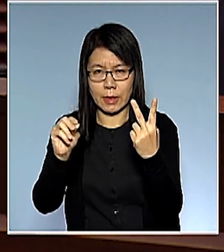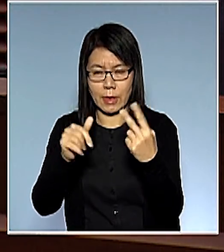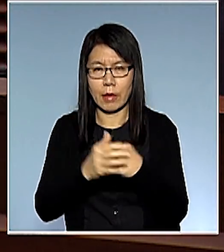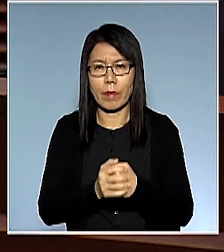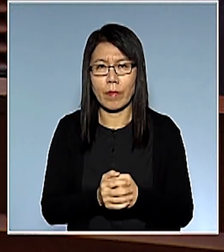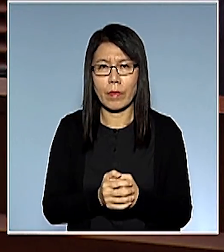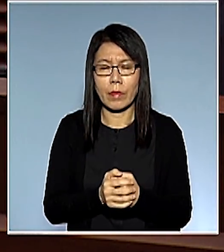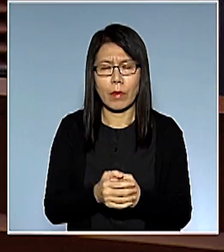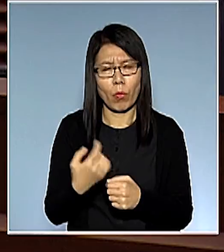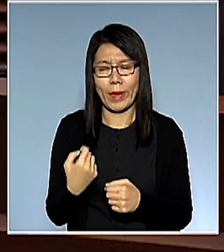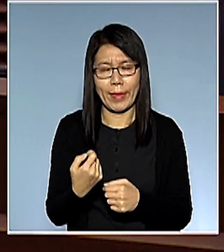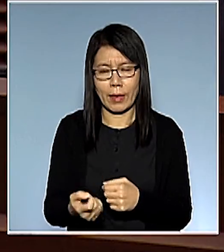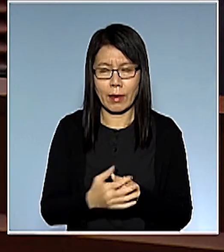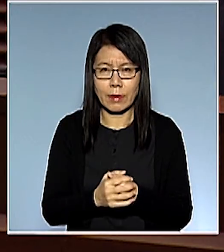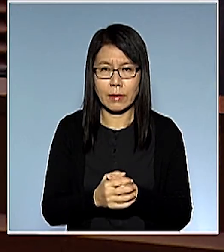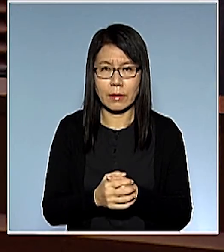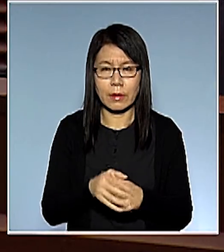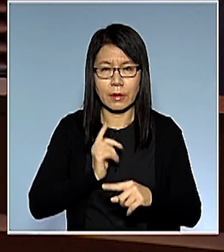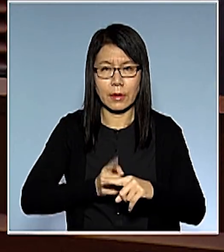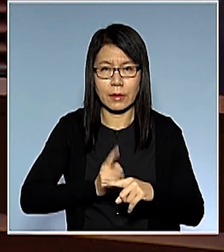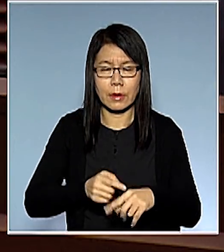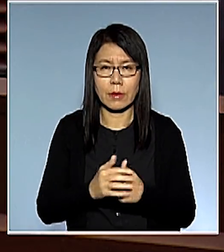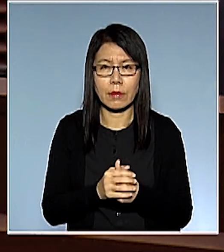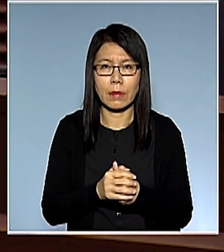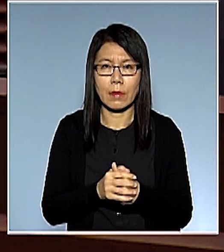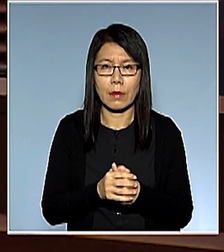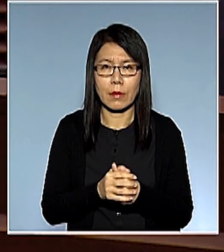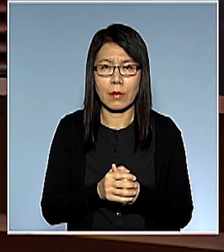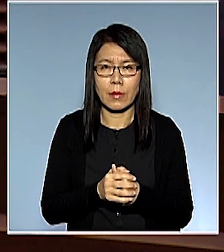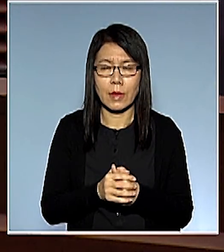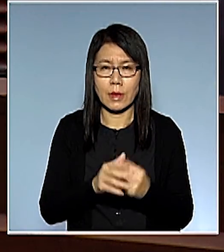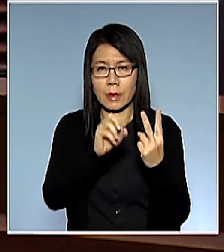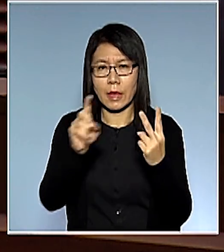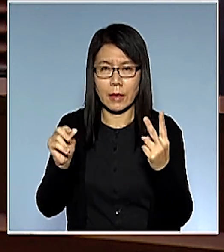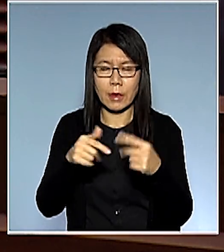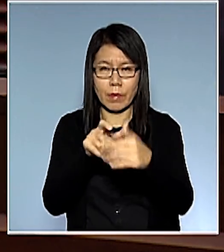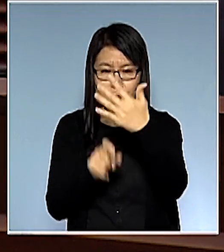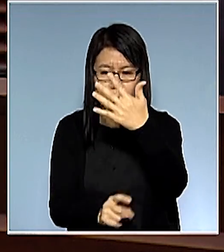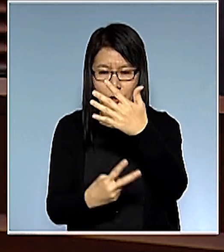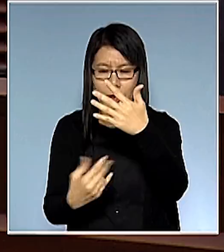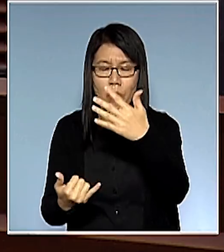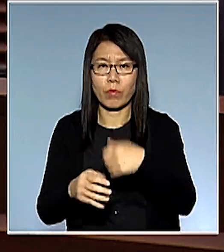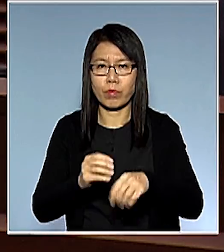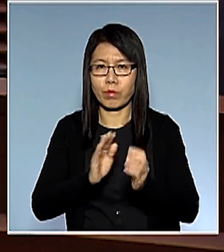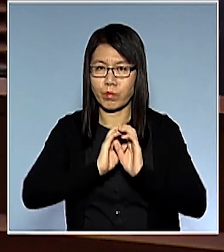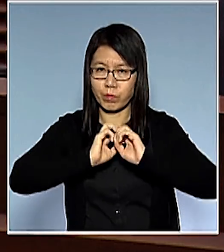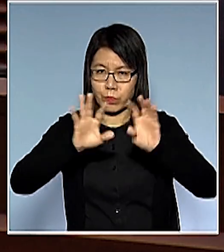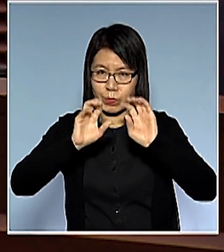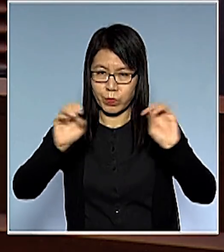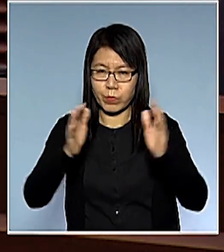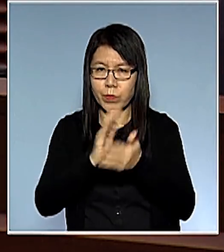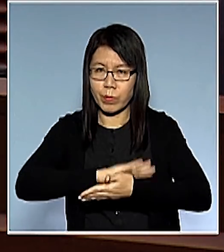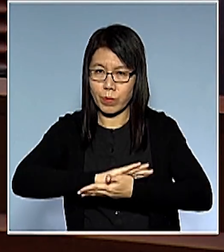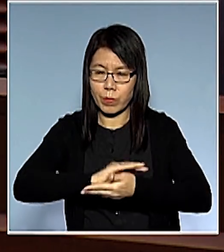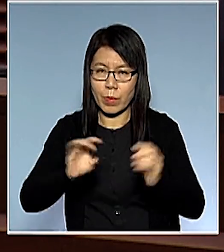就是這麼簡單而實際上由於他們在2017年的5月26日刊憲沒有人有